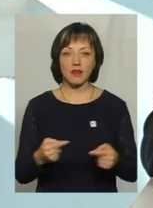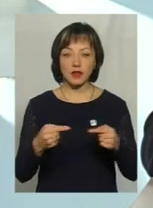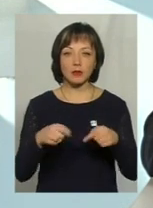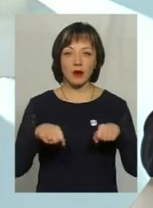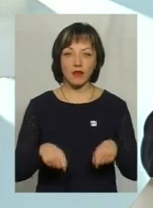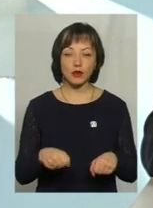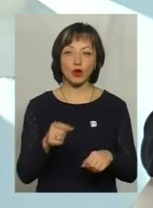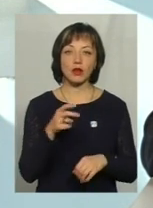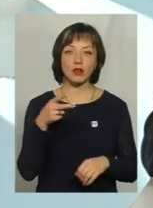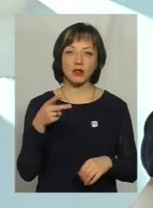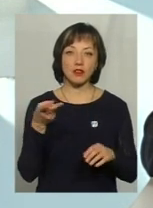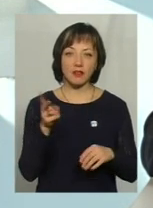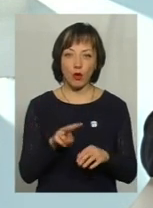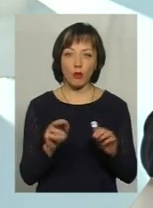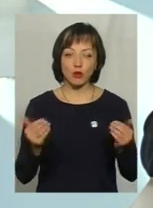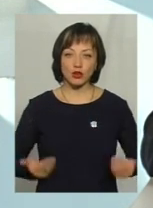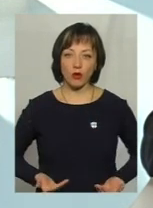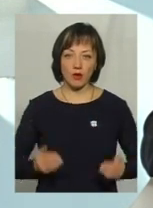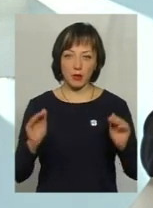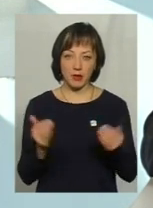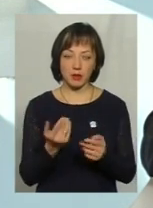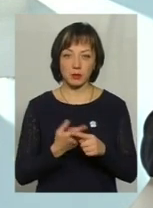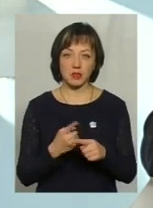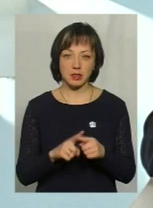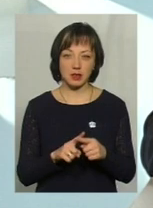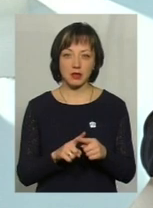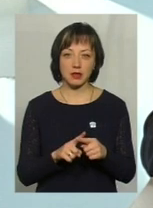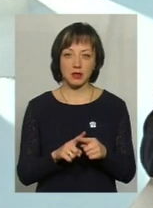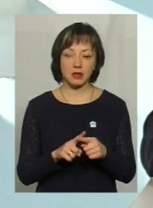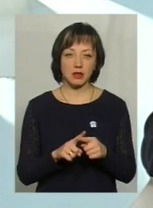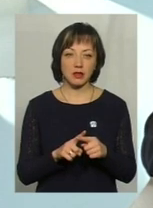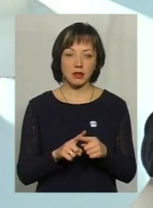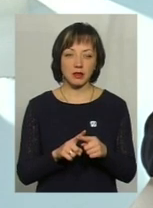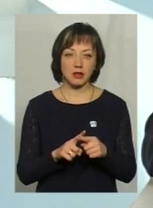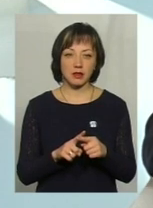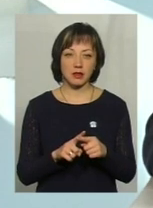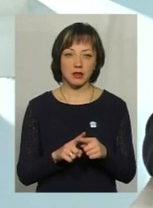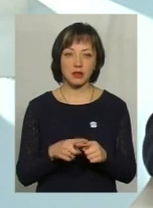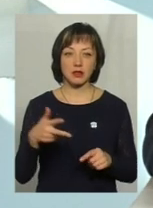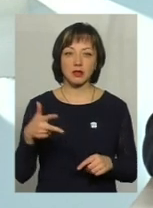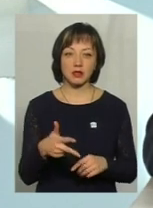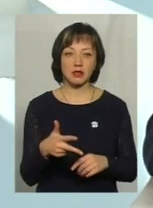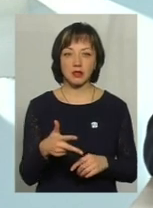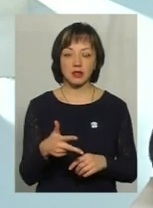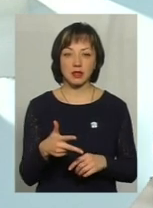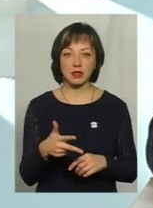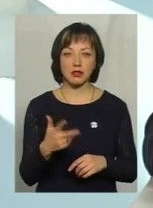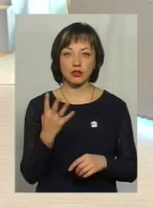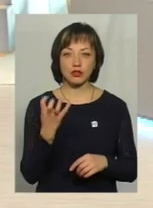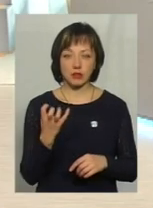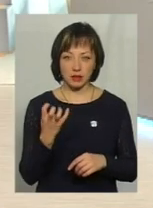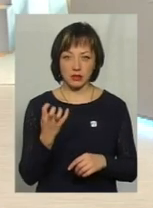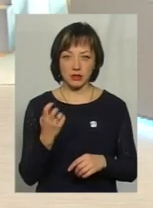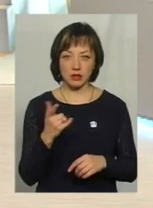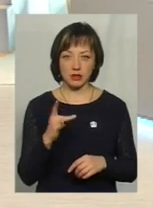на субсидії в розмірі двох прожиткових мінімумів, встановлених для працездаків. Це десь 3400